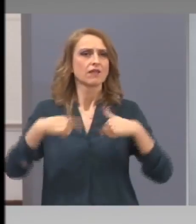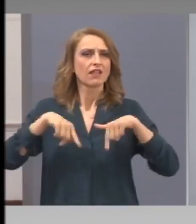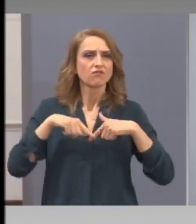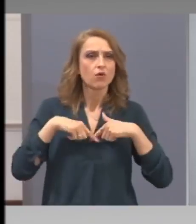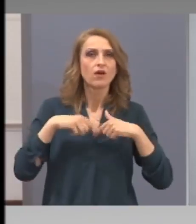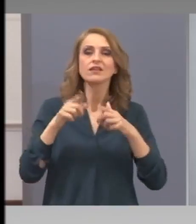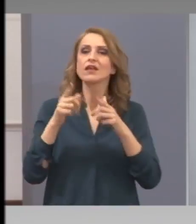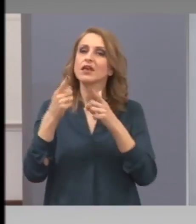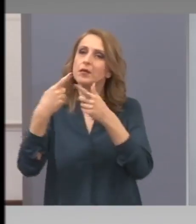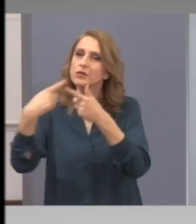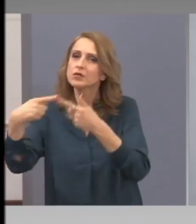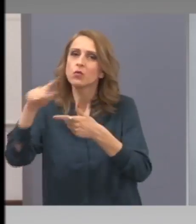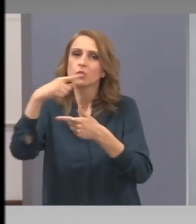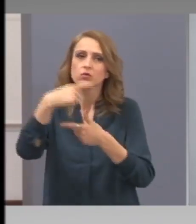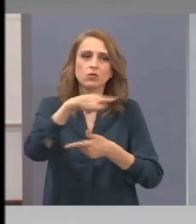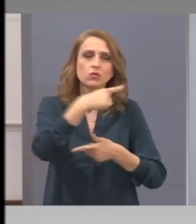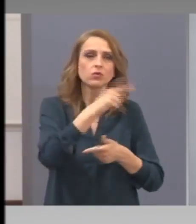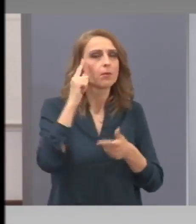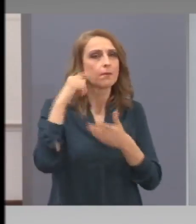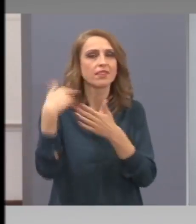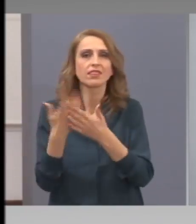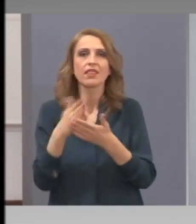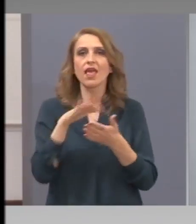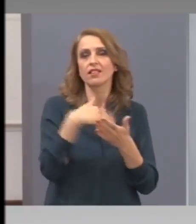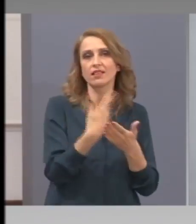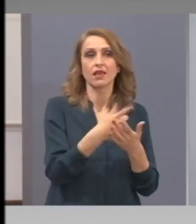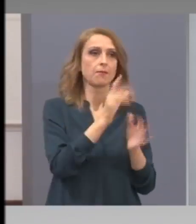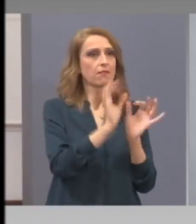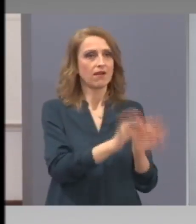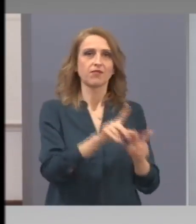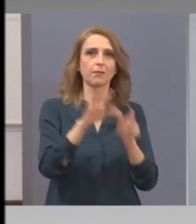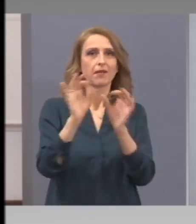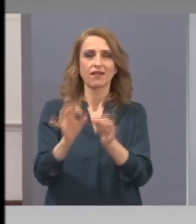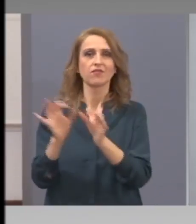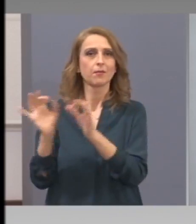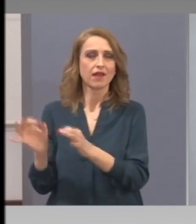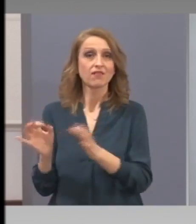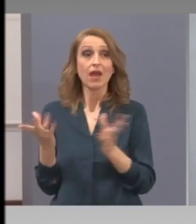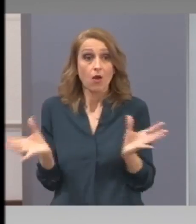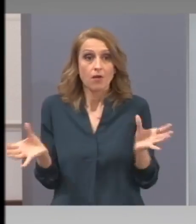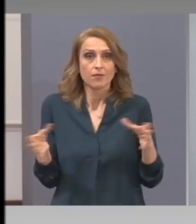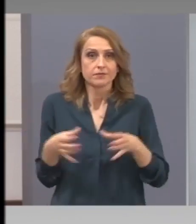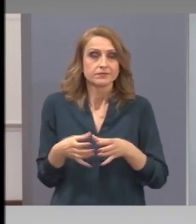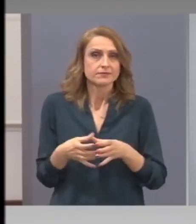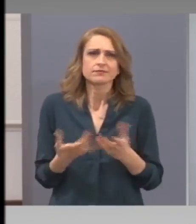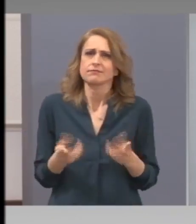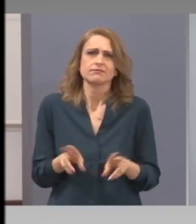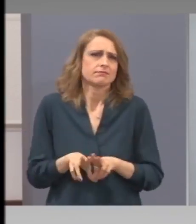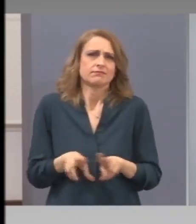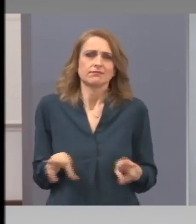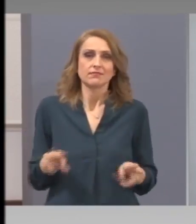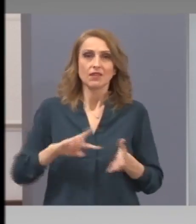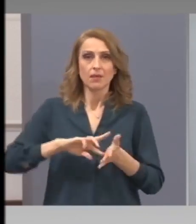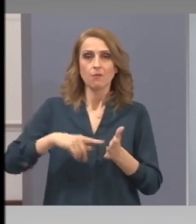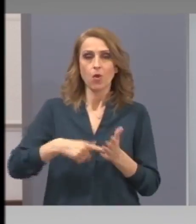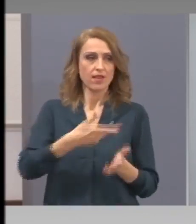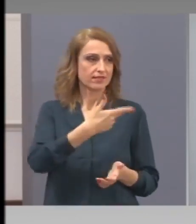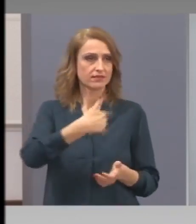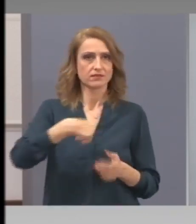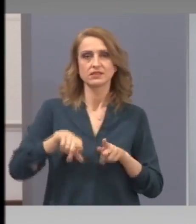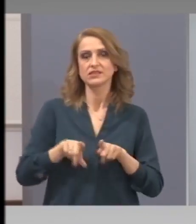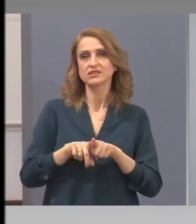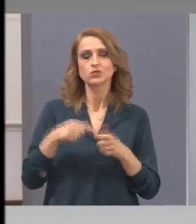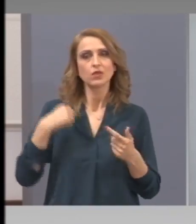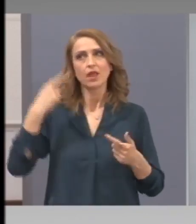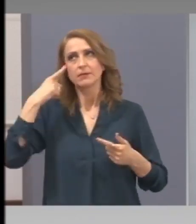си е сам за себе си. Най-прав винаги. Ма между другото, това и между политиците. Всеки от нас мисли,